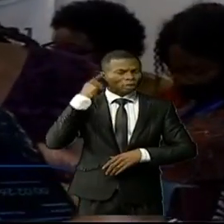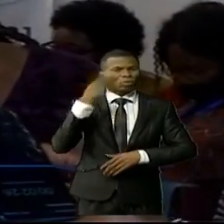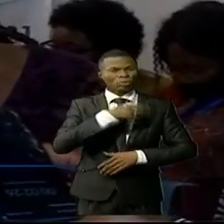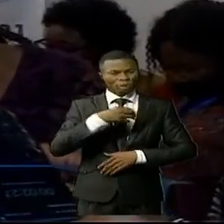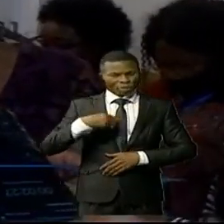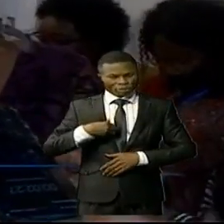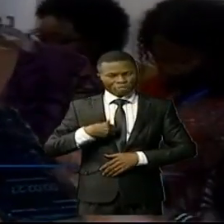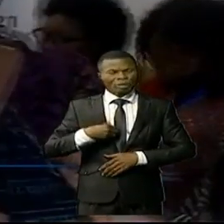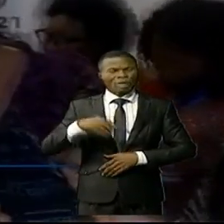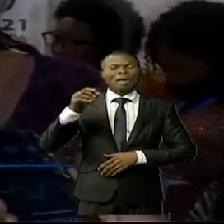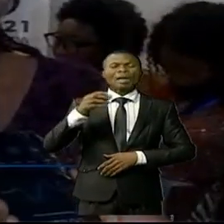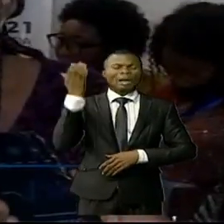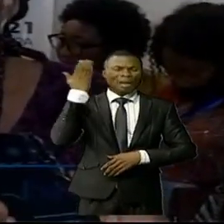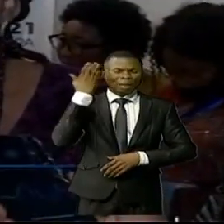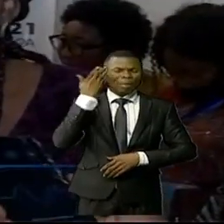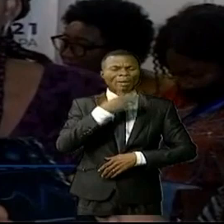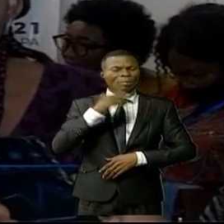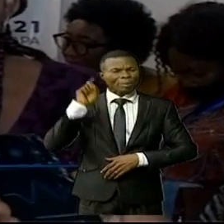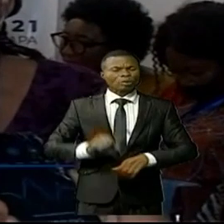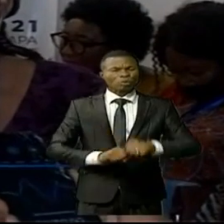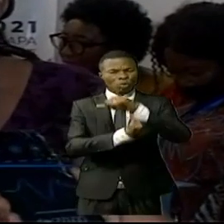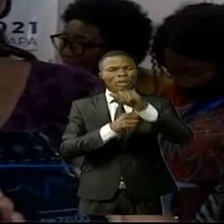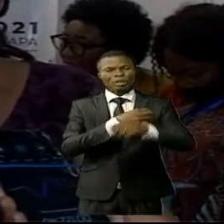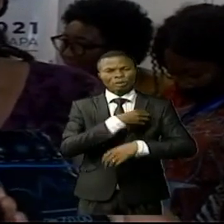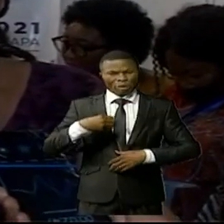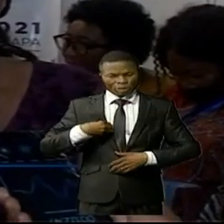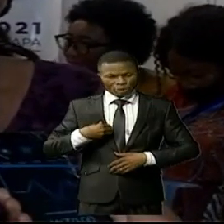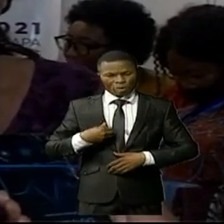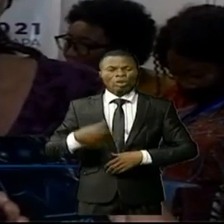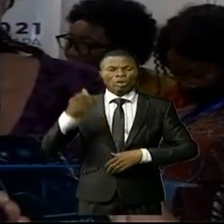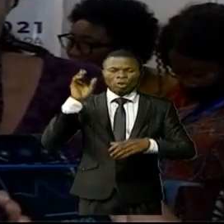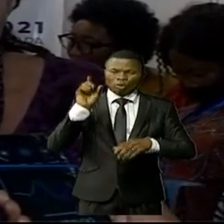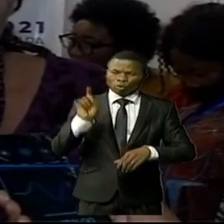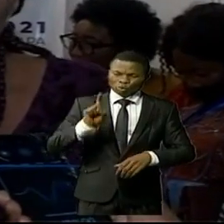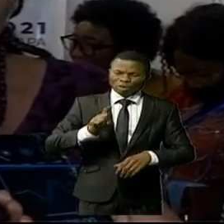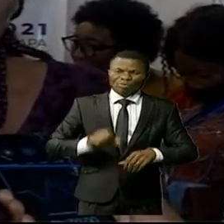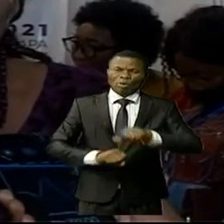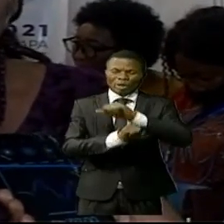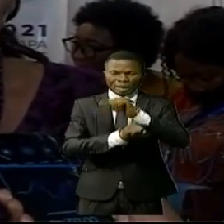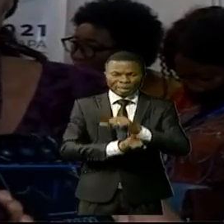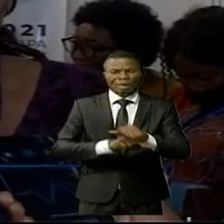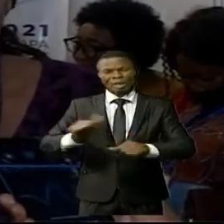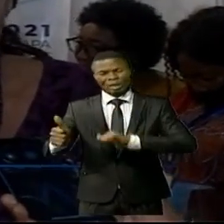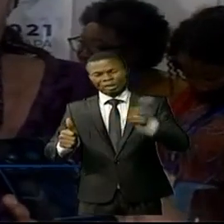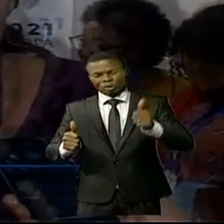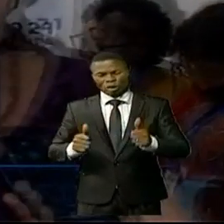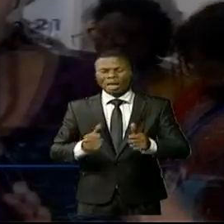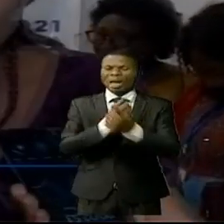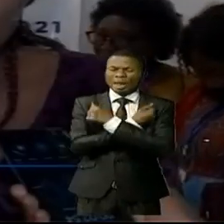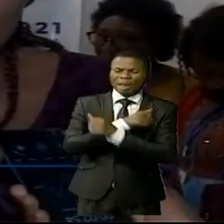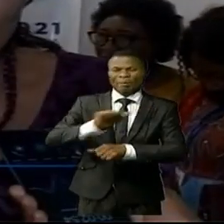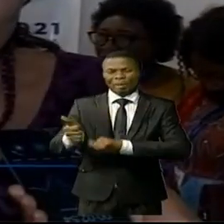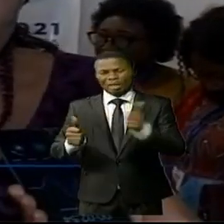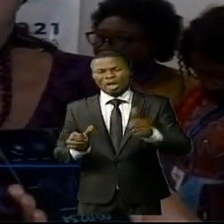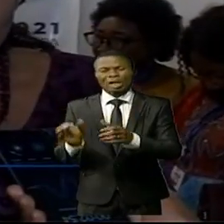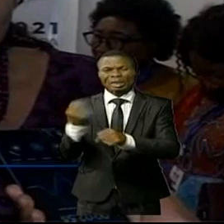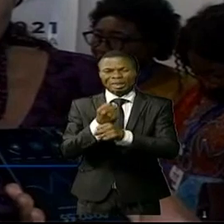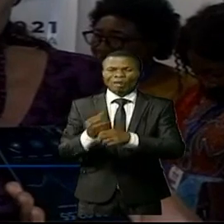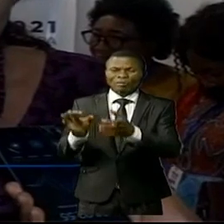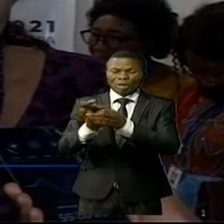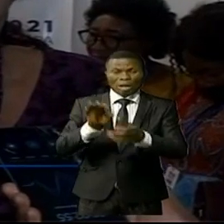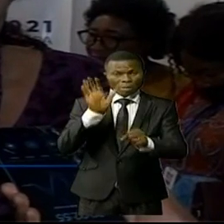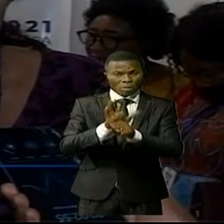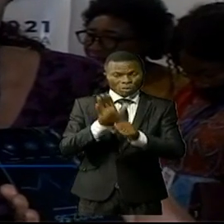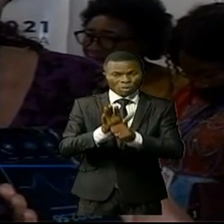être soutenue nous devons nous soutenir nous devons nous aimer nous devons collaborer si nous sommes nombreuses